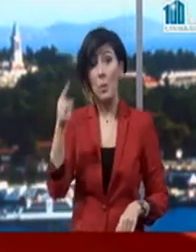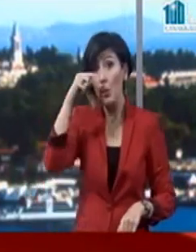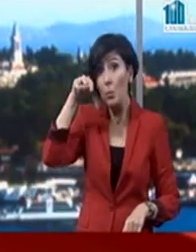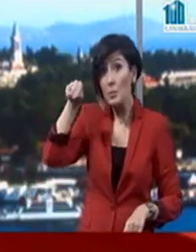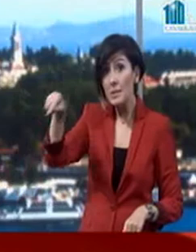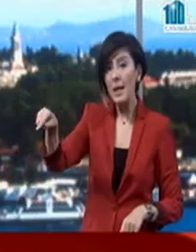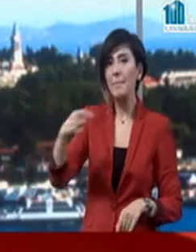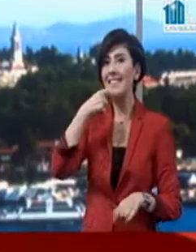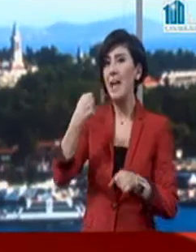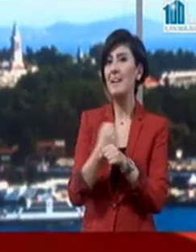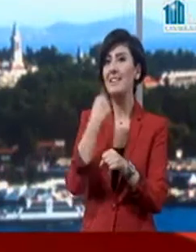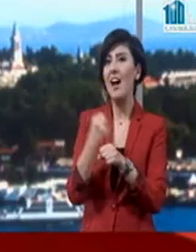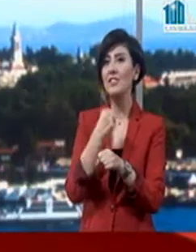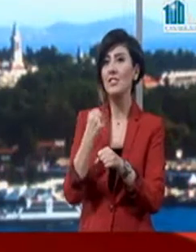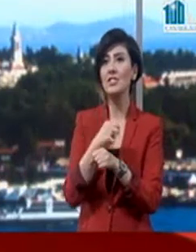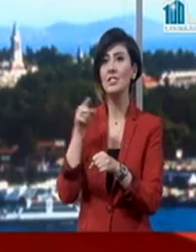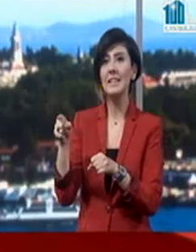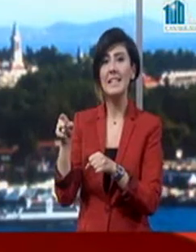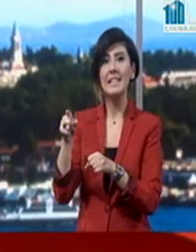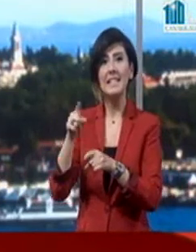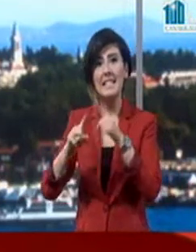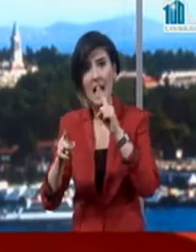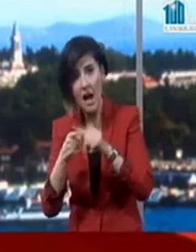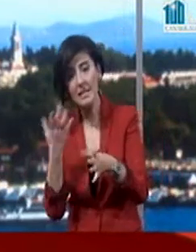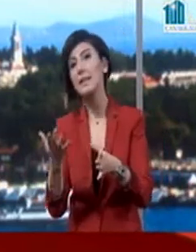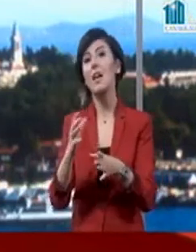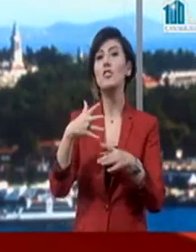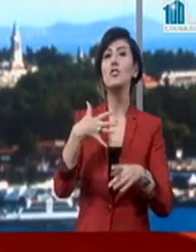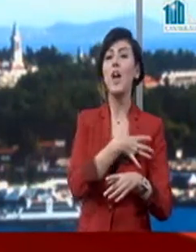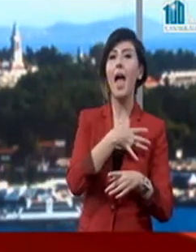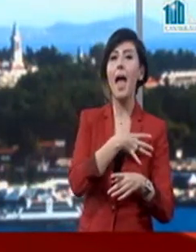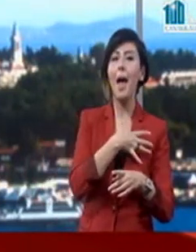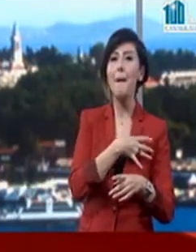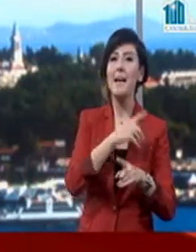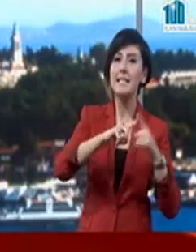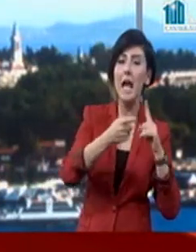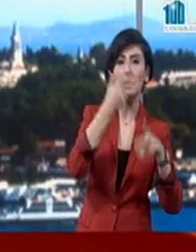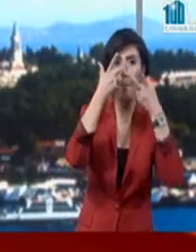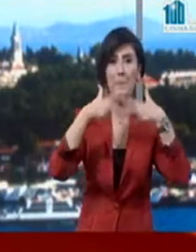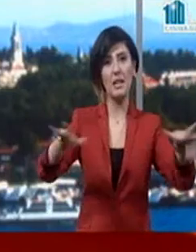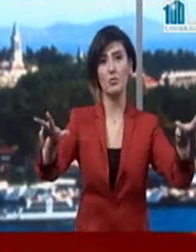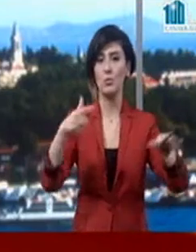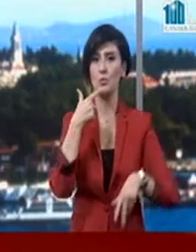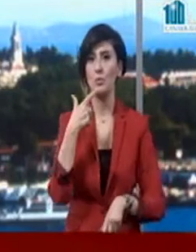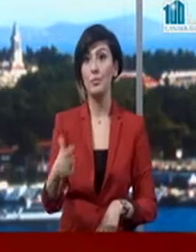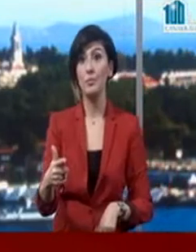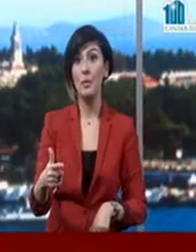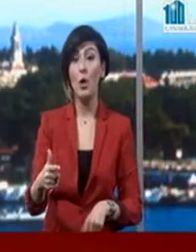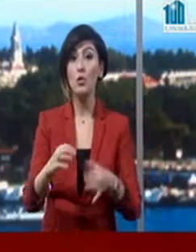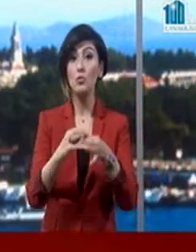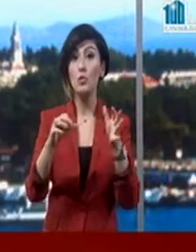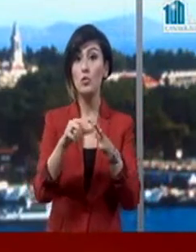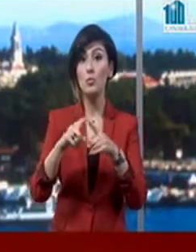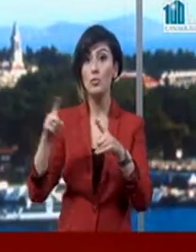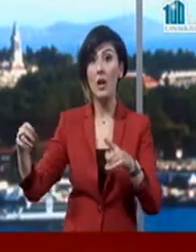Demirtaş siyasetiyle CHP siyaseti ruh ikizi olarak da adlandırılabilir. Çözüm süreci AK Parti'ye duyulan